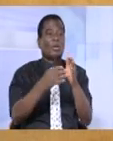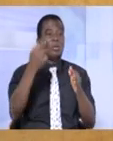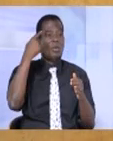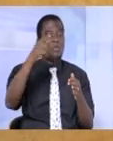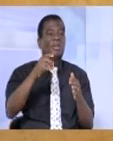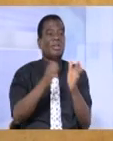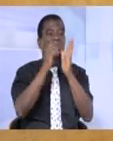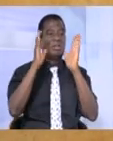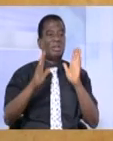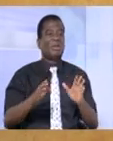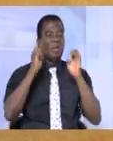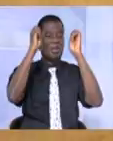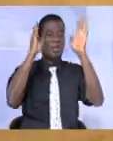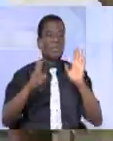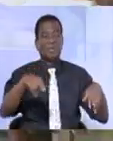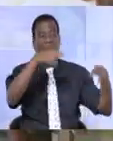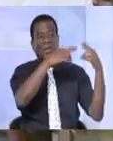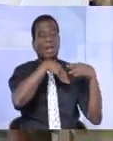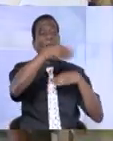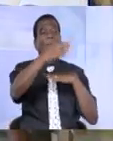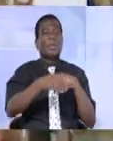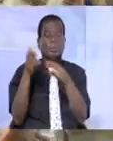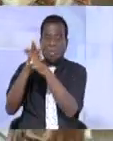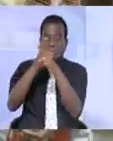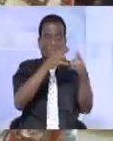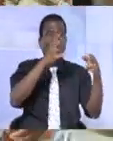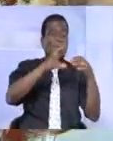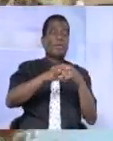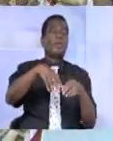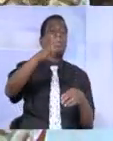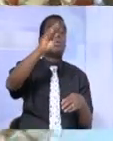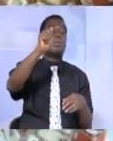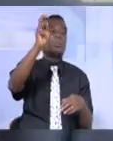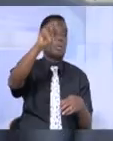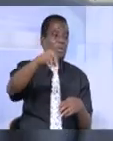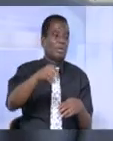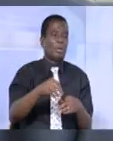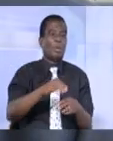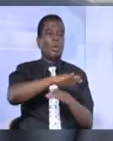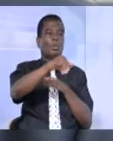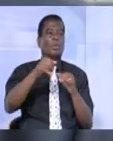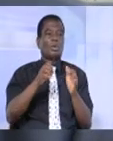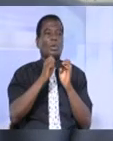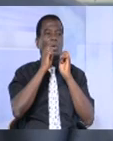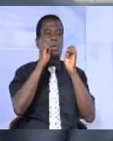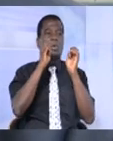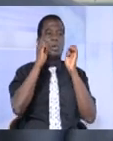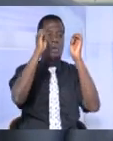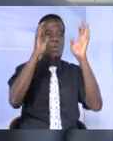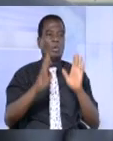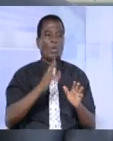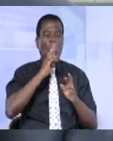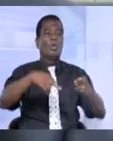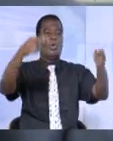enseignants et responsables d'école après l'attaque terroriste qui a frappé la Côte d'Ivoire. Tous nos élèves sont